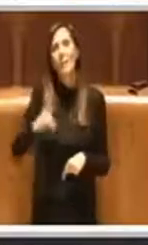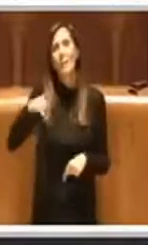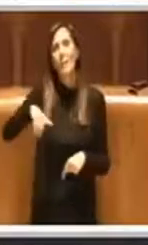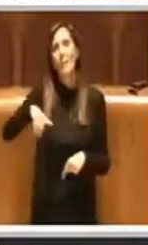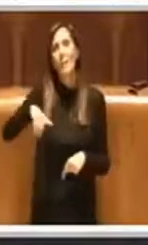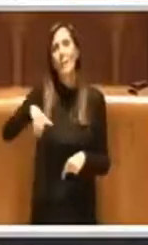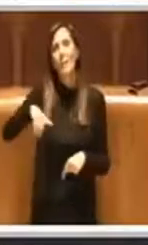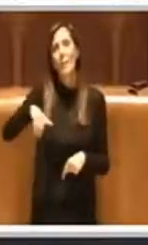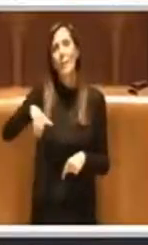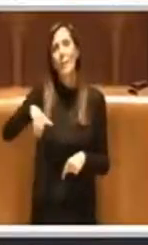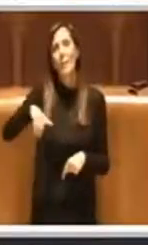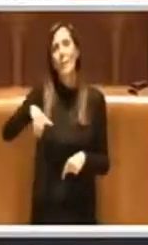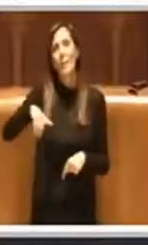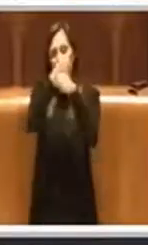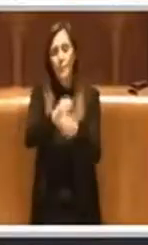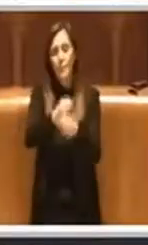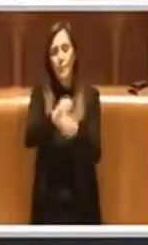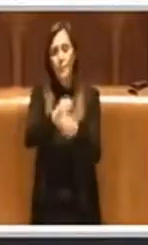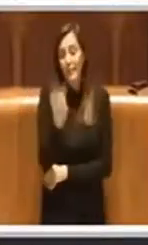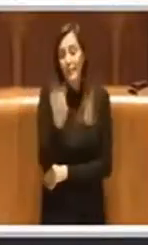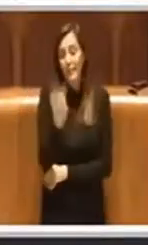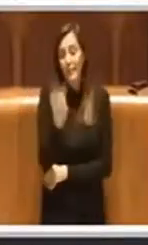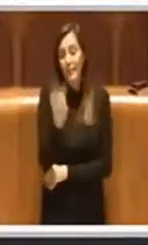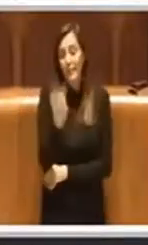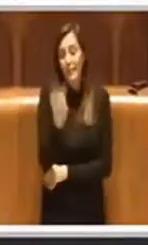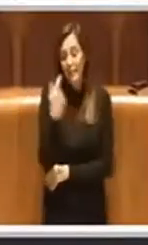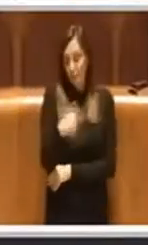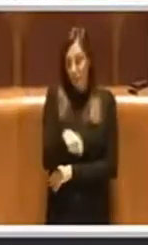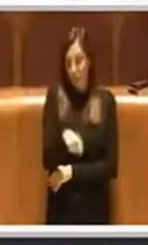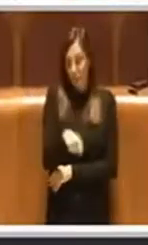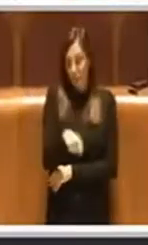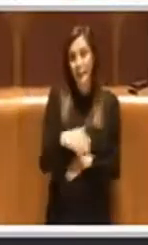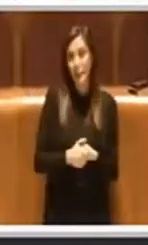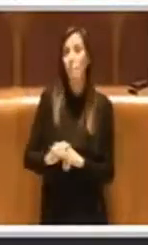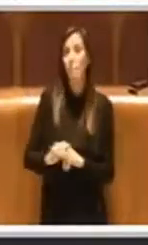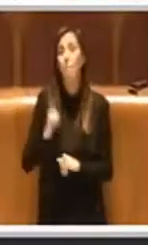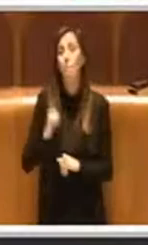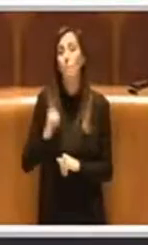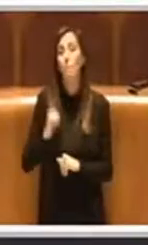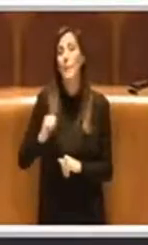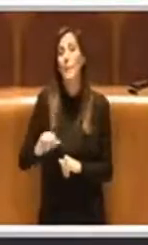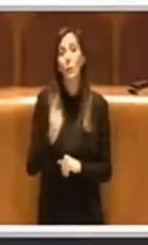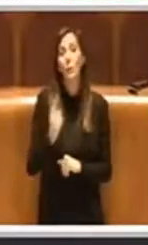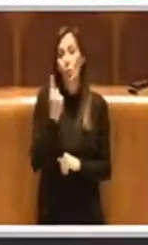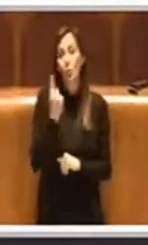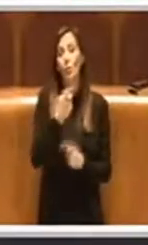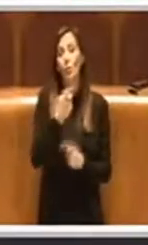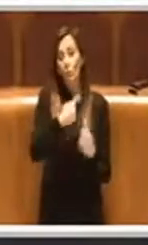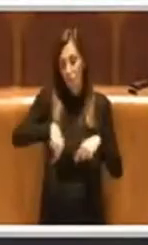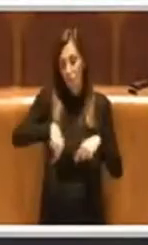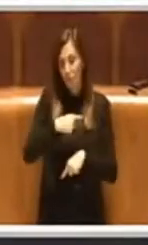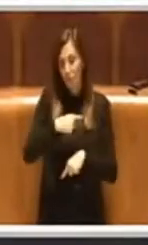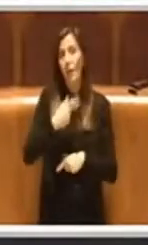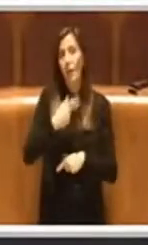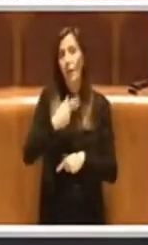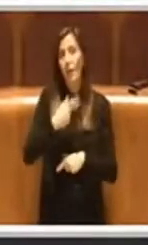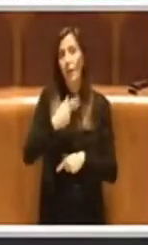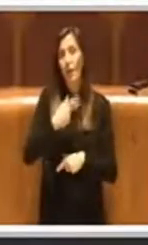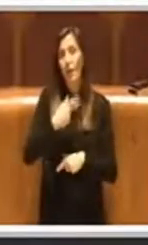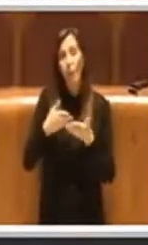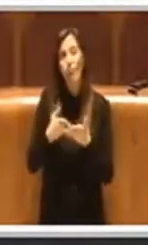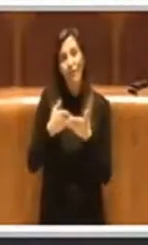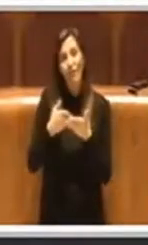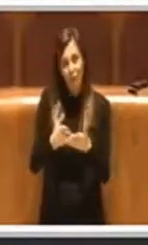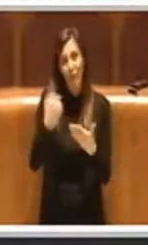Grazie Presidente. Allora, innanzitutto dichiaro subito il voto favorevole della maggioranza a